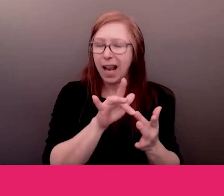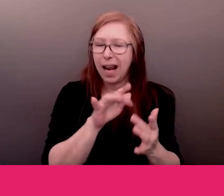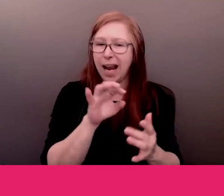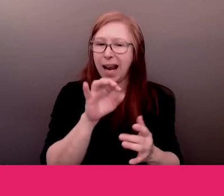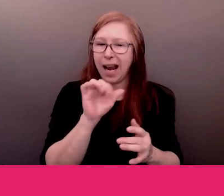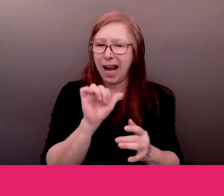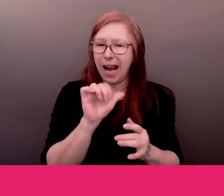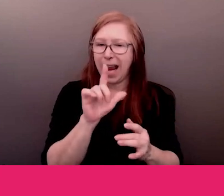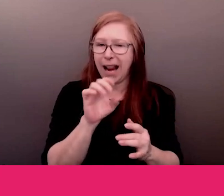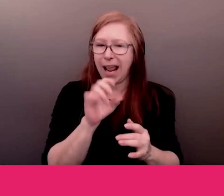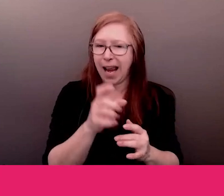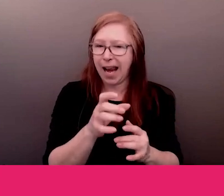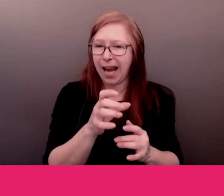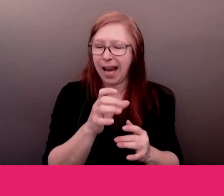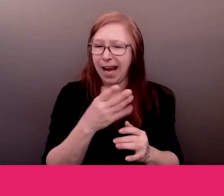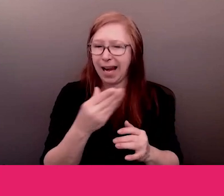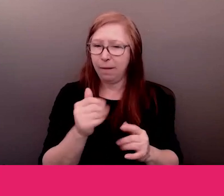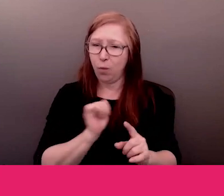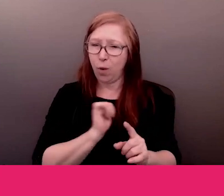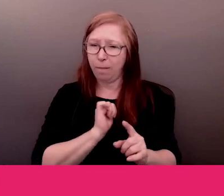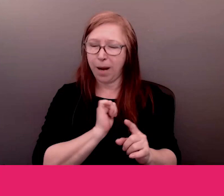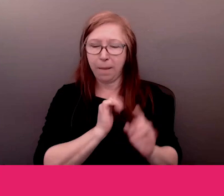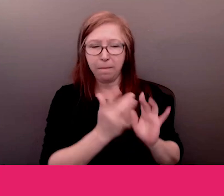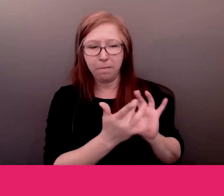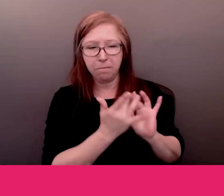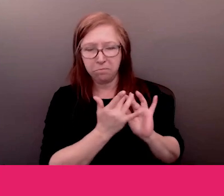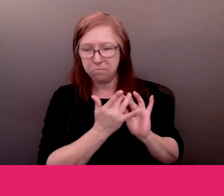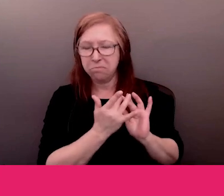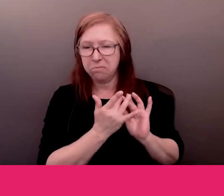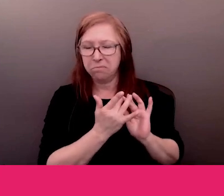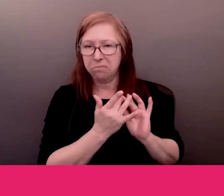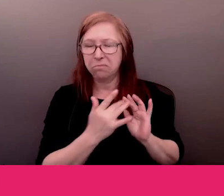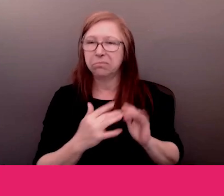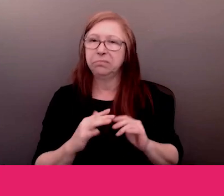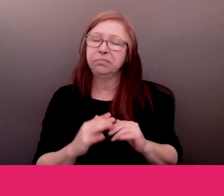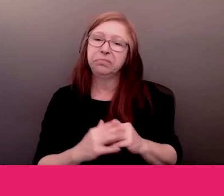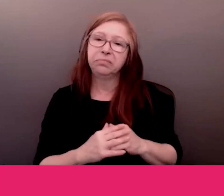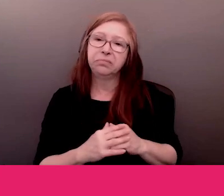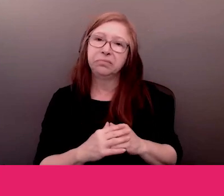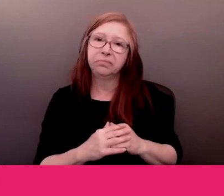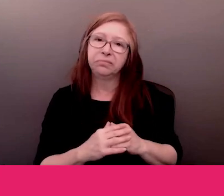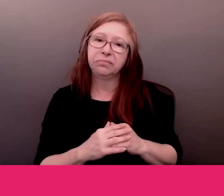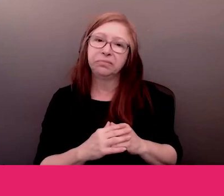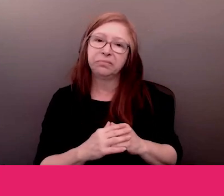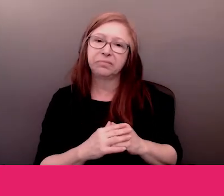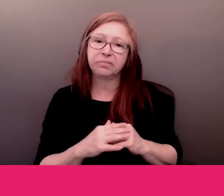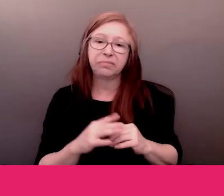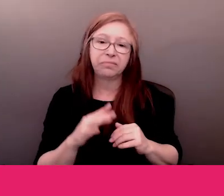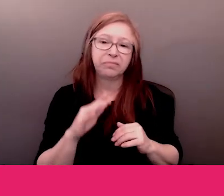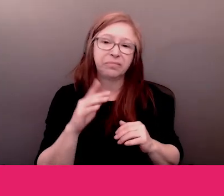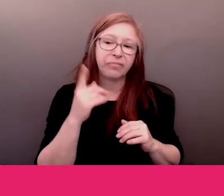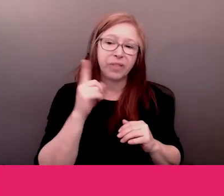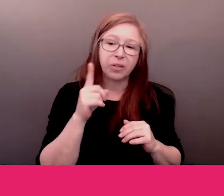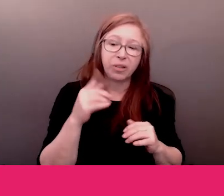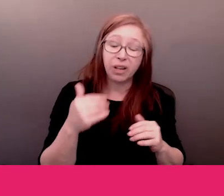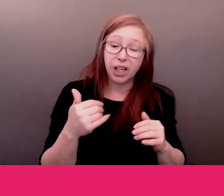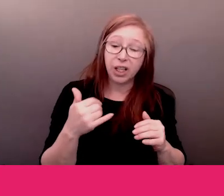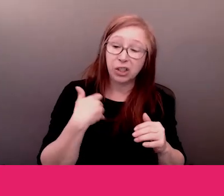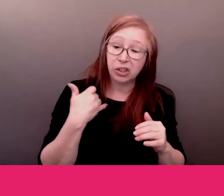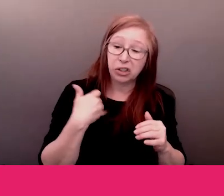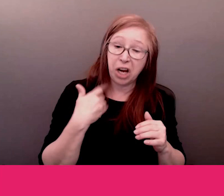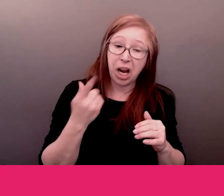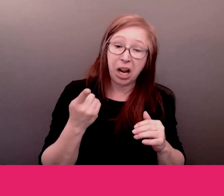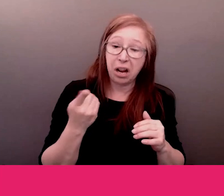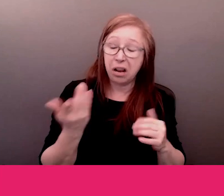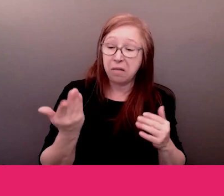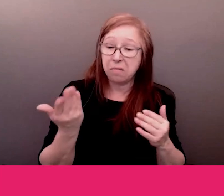d'ouverture j'avais pensé faire cela avec vous mais je reconnais aussi que vous y avez un accès